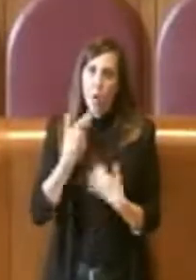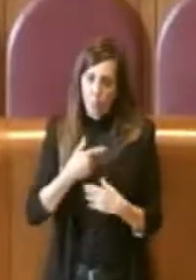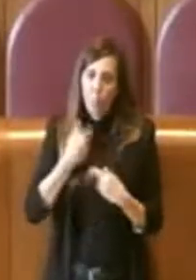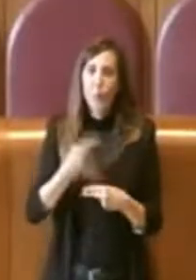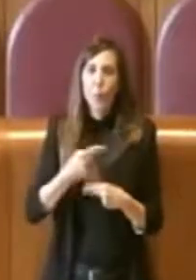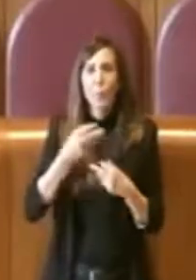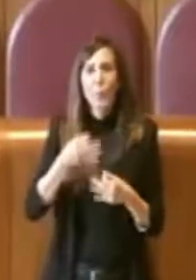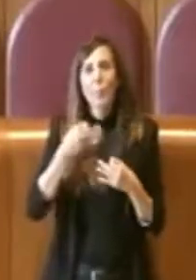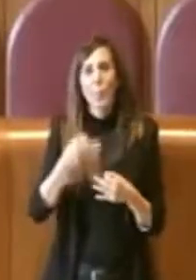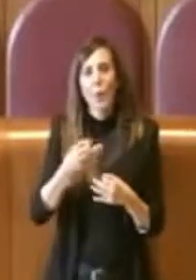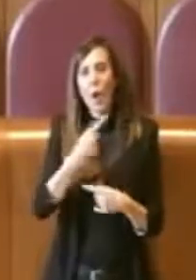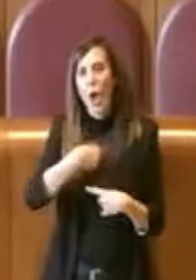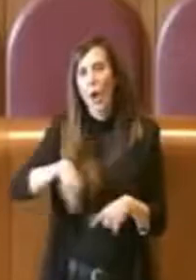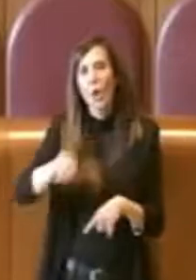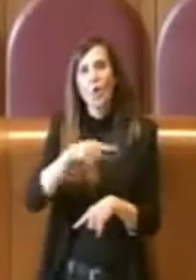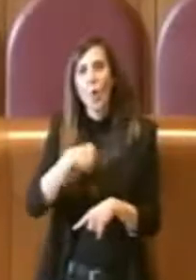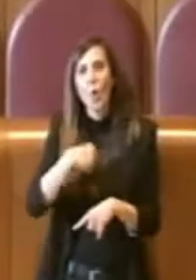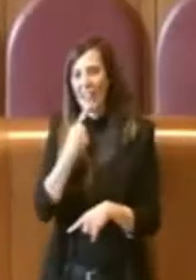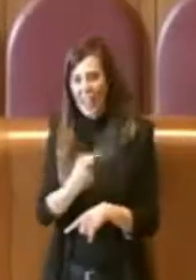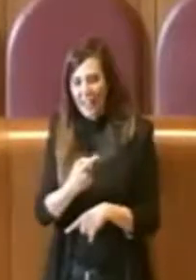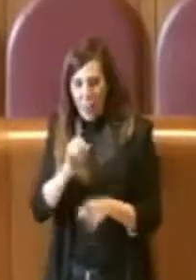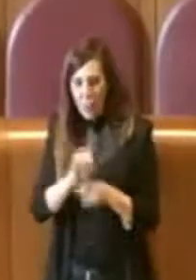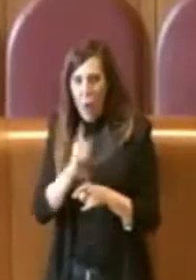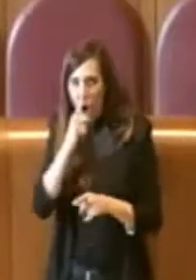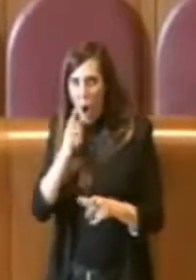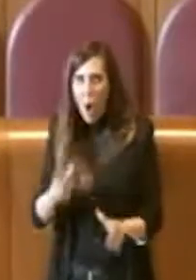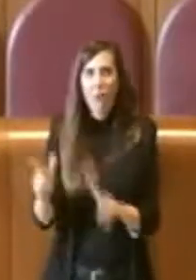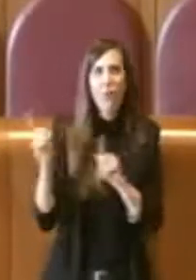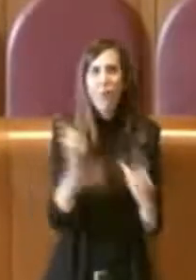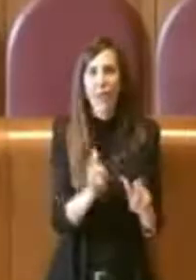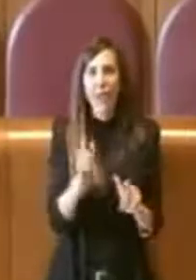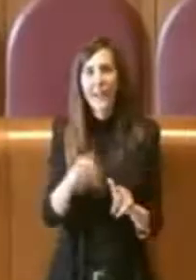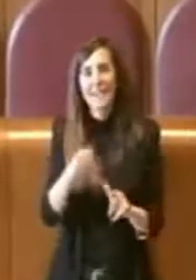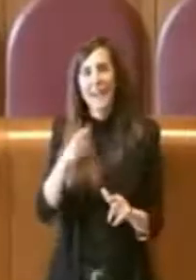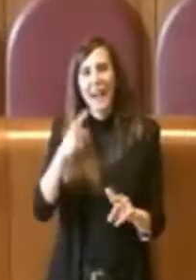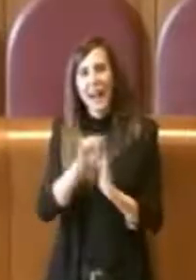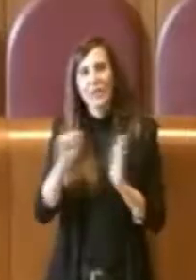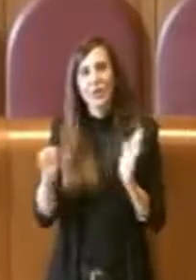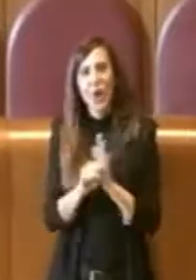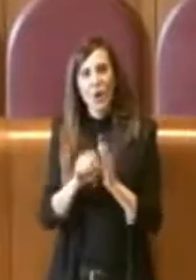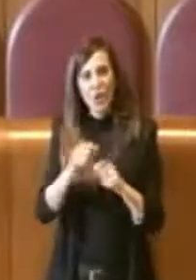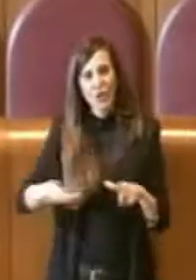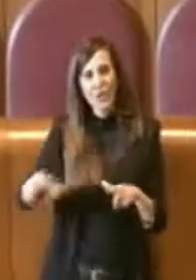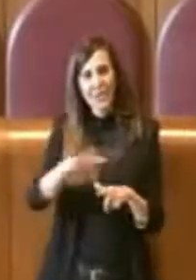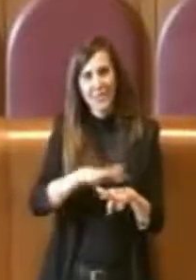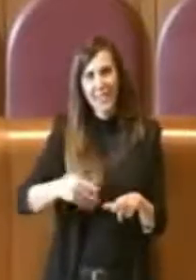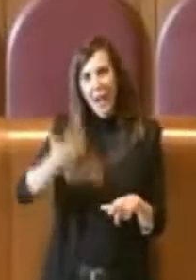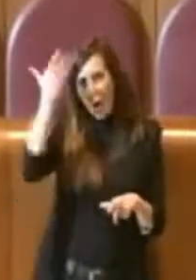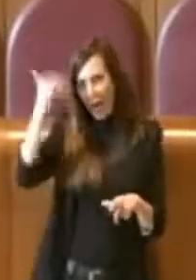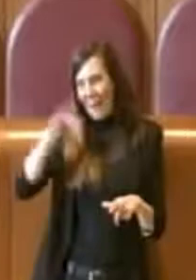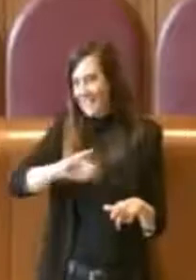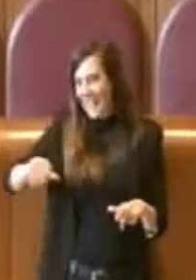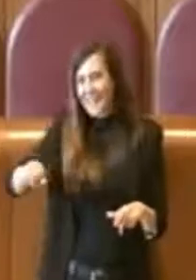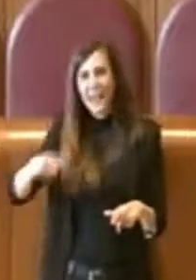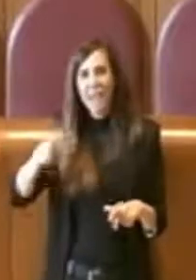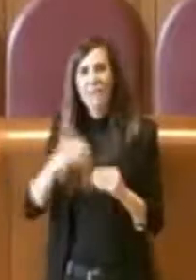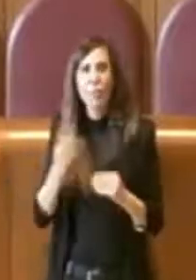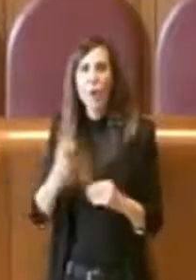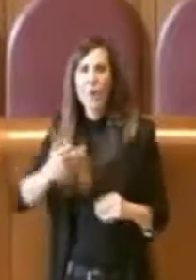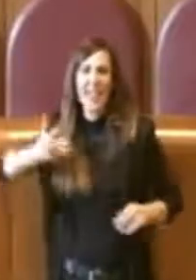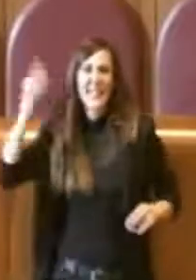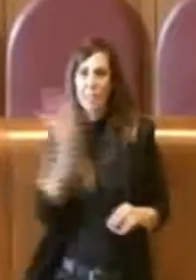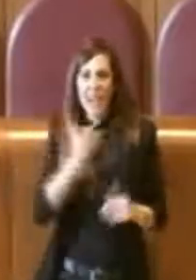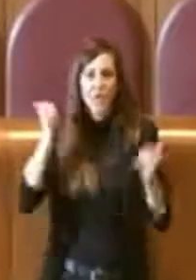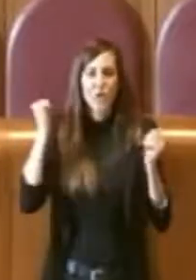nessuno di mistificare la storia di questa città, allora la destra ha fatto una cosa sbagliata che i cittadini non